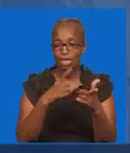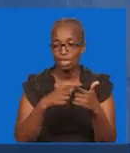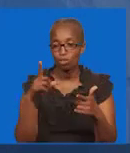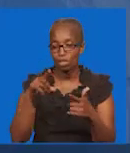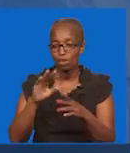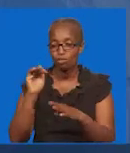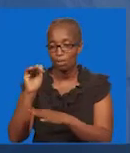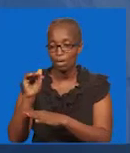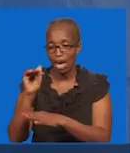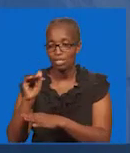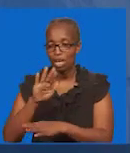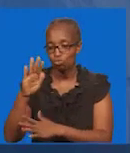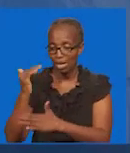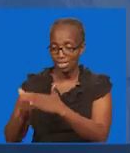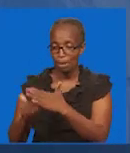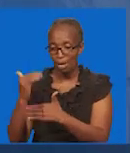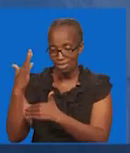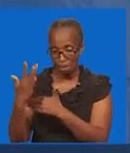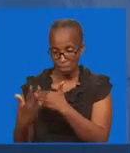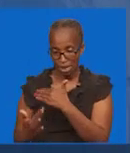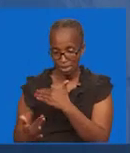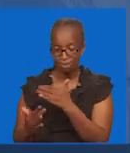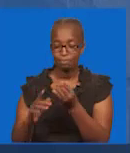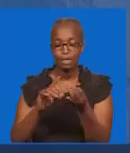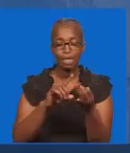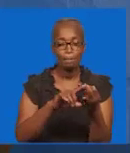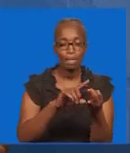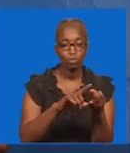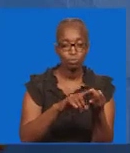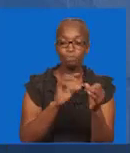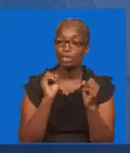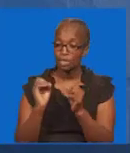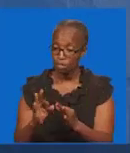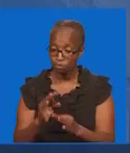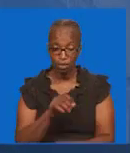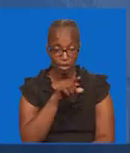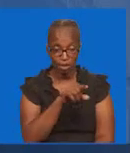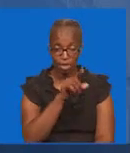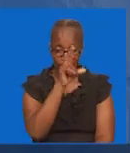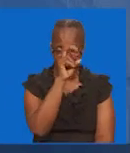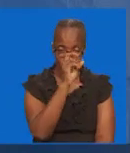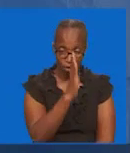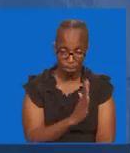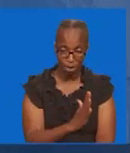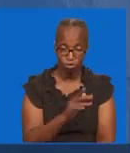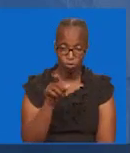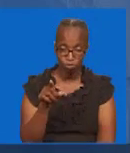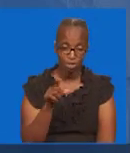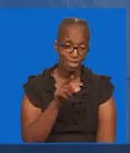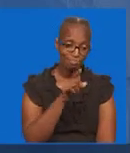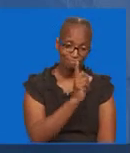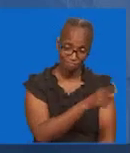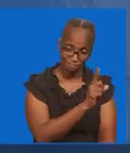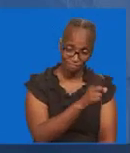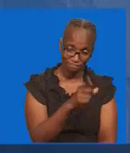Nyeye ataulizwa Ndamu yake Na tena Upande wapili ya naambiwa Na kama kama uyo mtu muovu